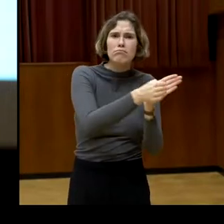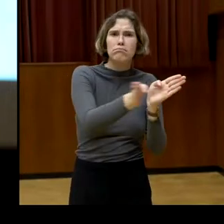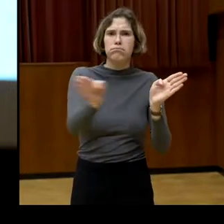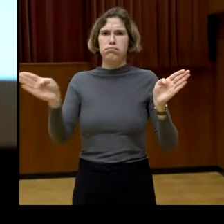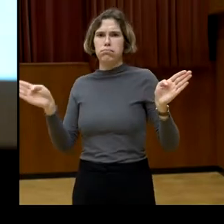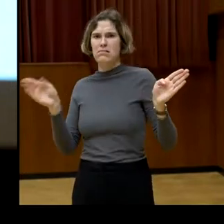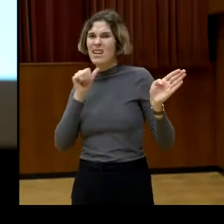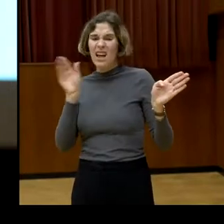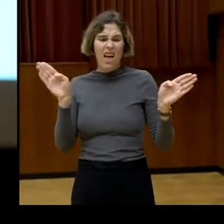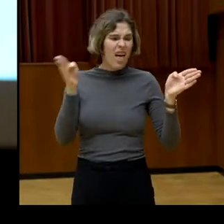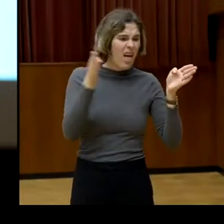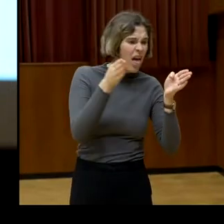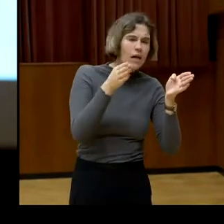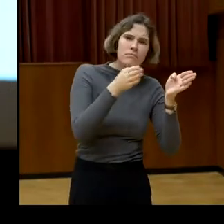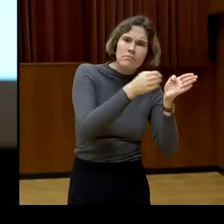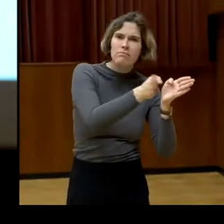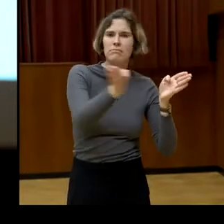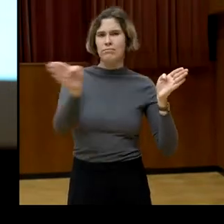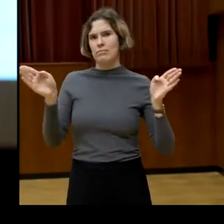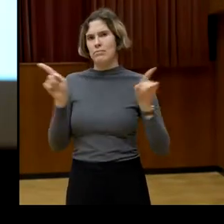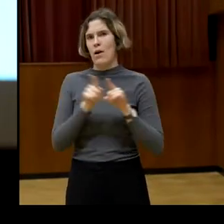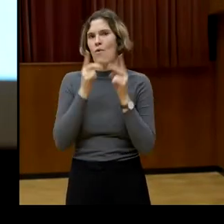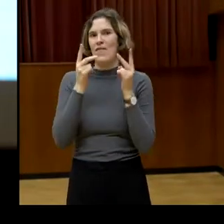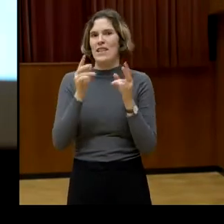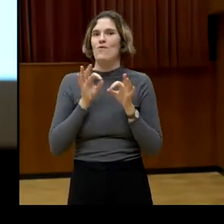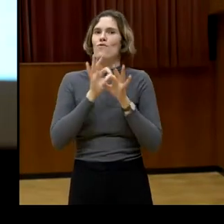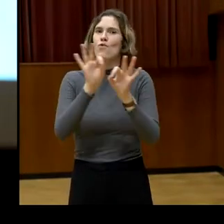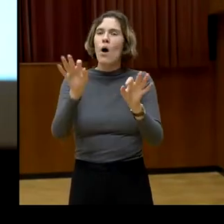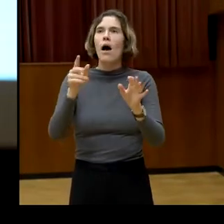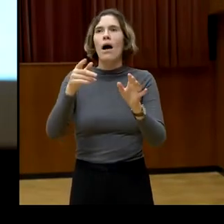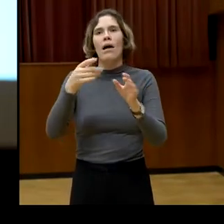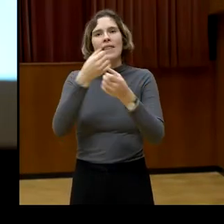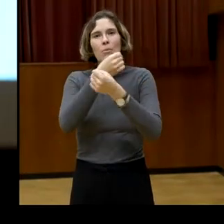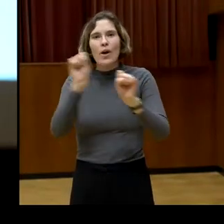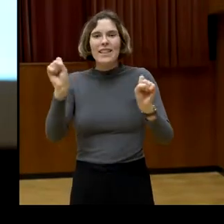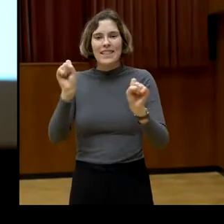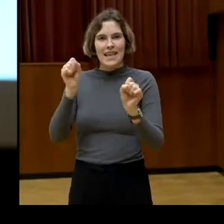Demokratievermittlung und Bildung geht.